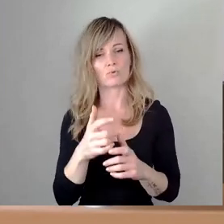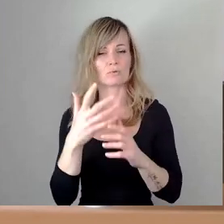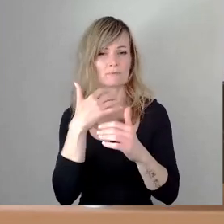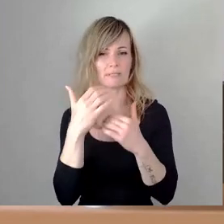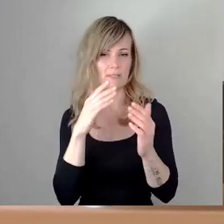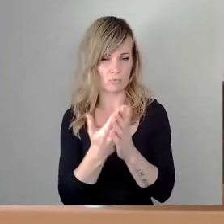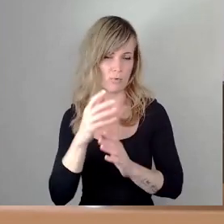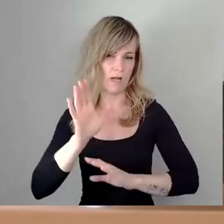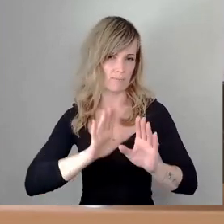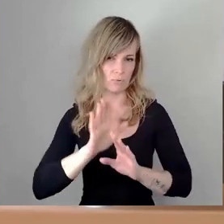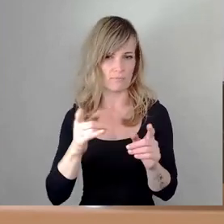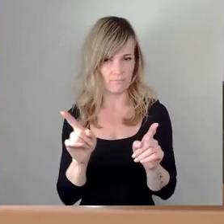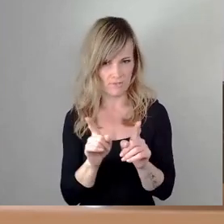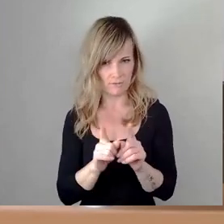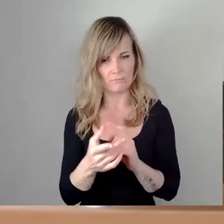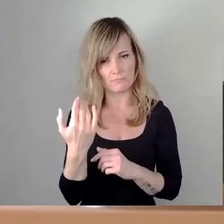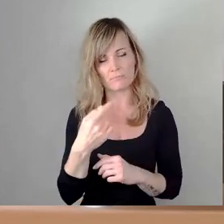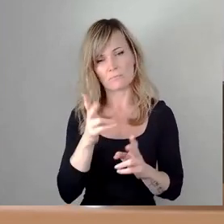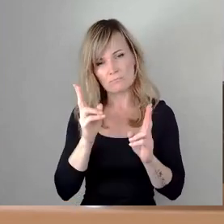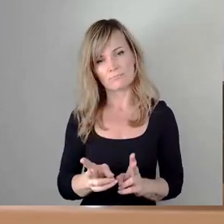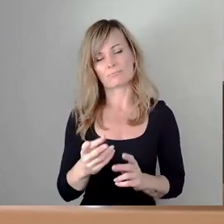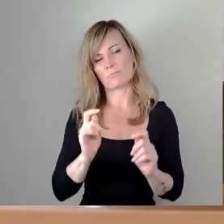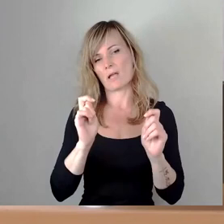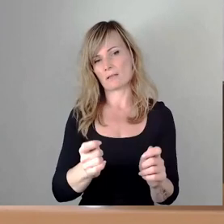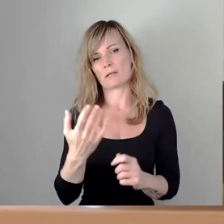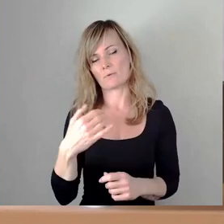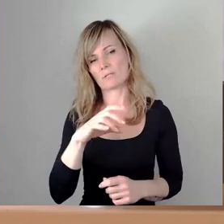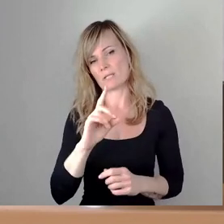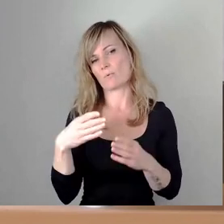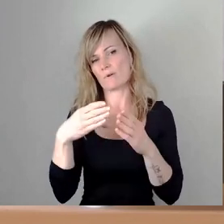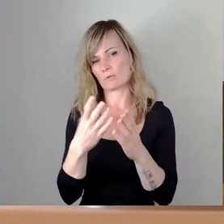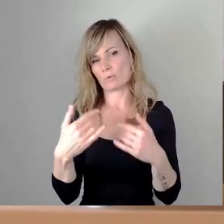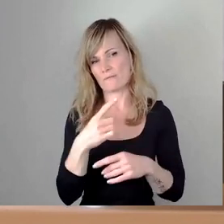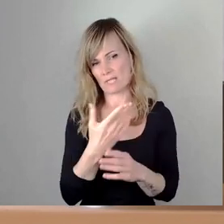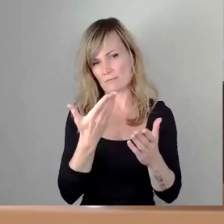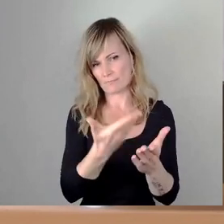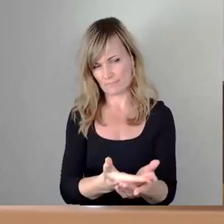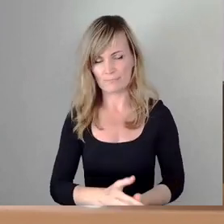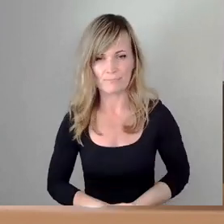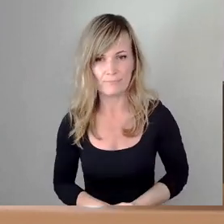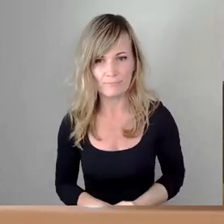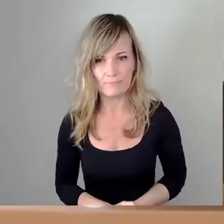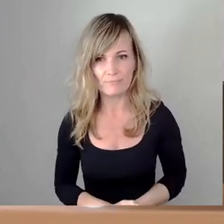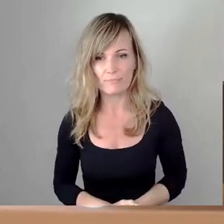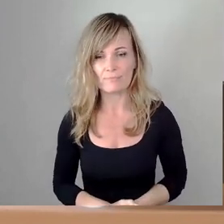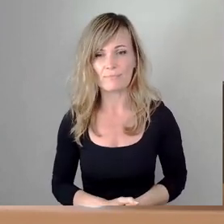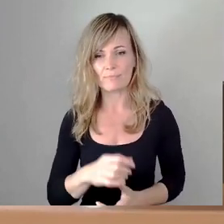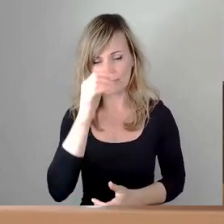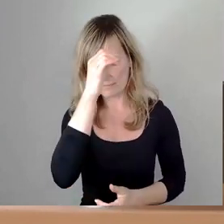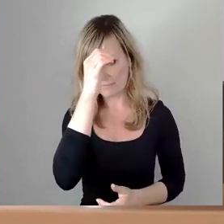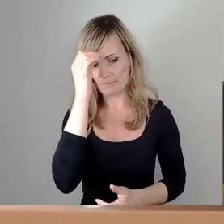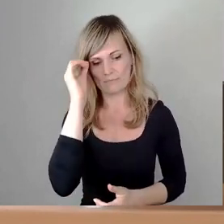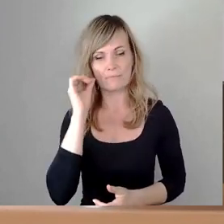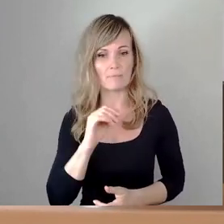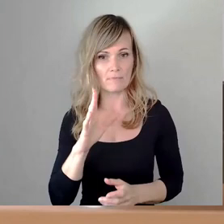lassen wie er im Ursprungsantrag von der CDU Fraktion eingereicht worden ist okay da wurden wir oder da rufe ich zunächst